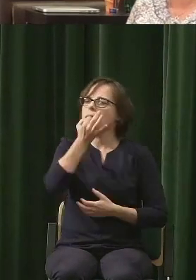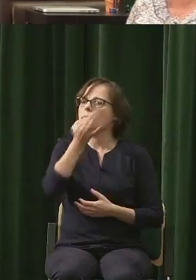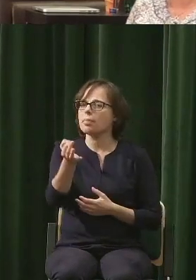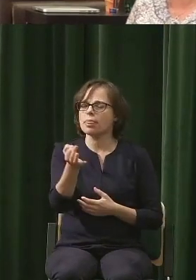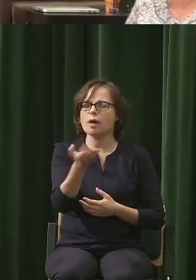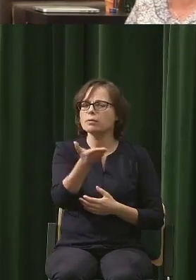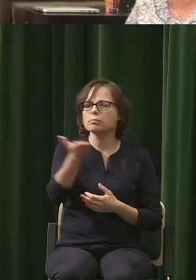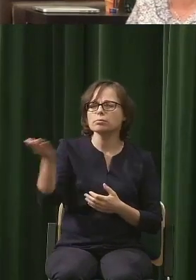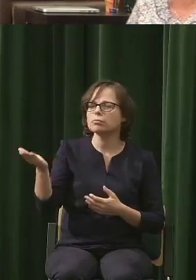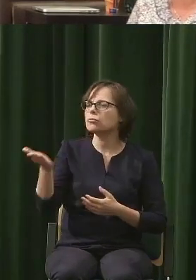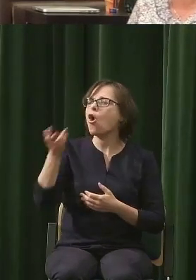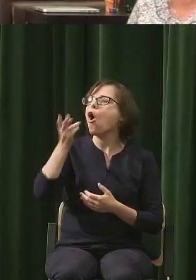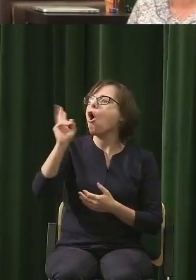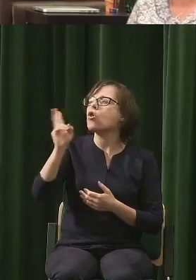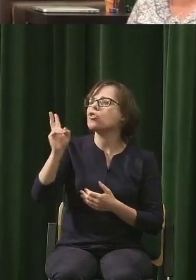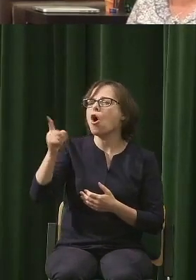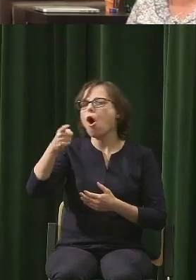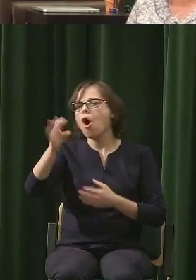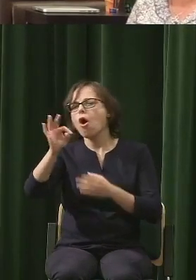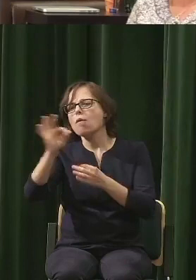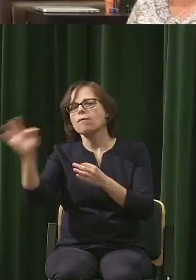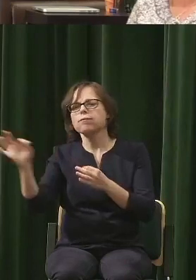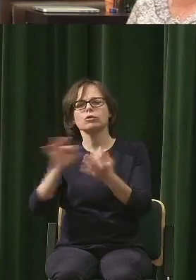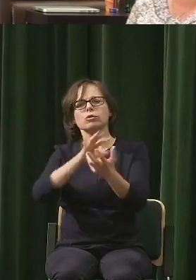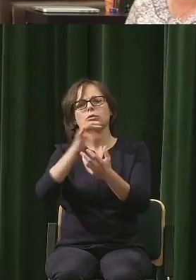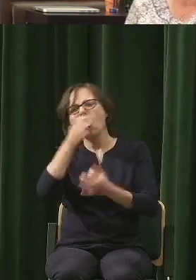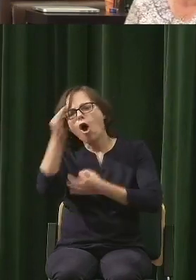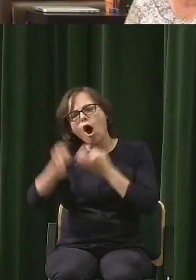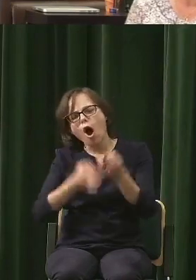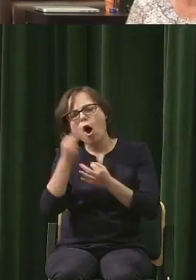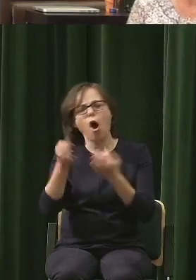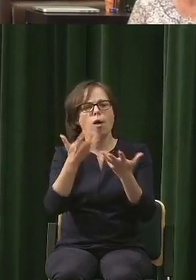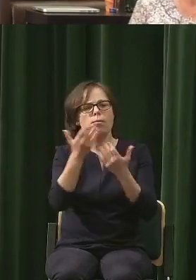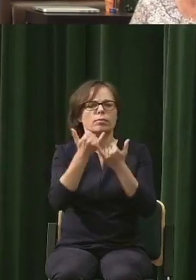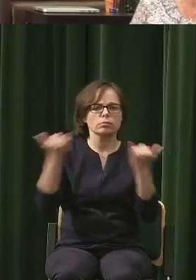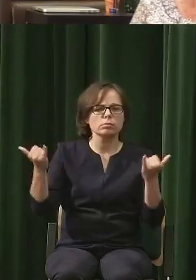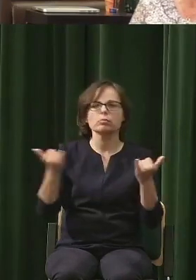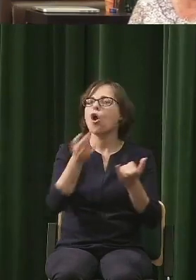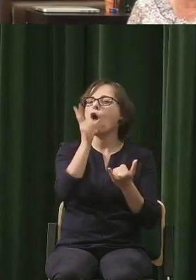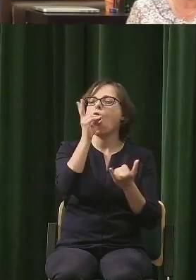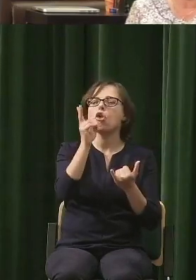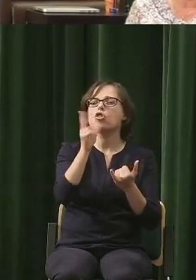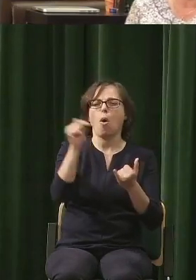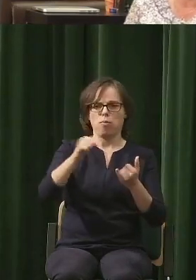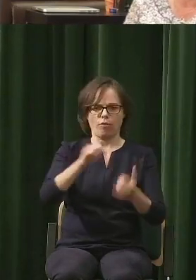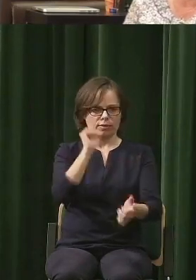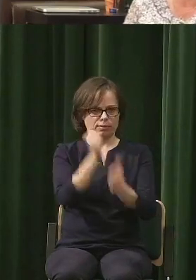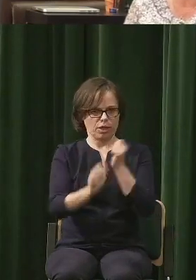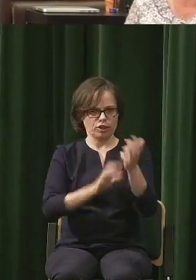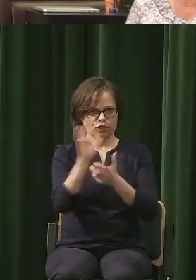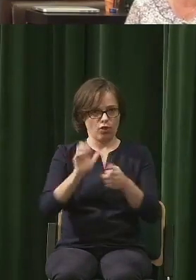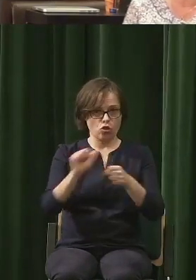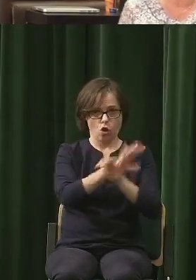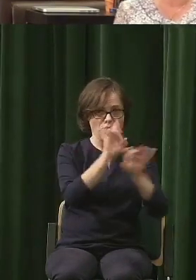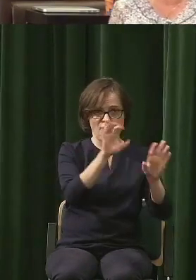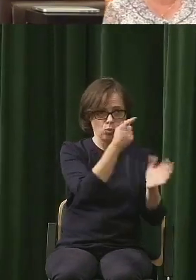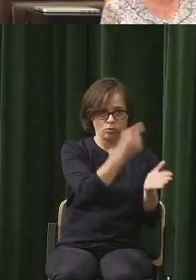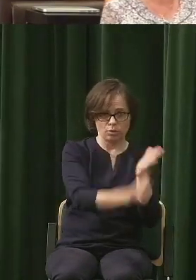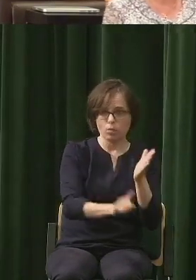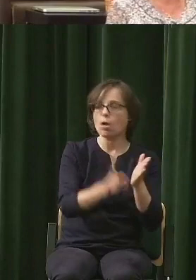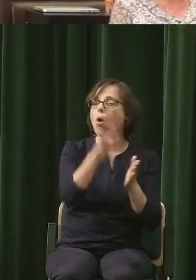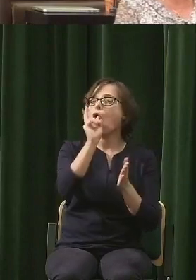kto ma to zrobić, tak? Kto ma ten świat zatrzymać, skoro koronawirusowi się nie udało, to komu to ma się udać? No, rozumiem, że